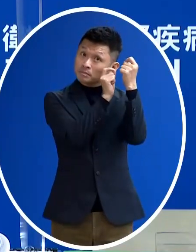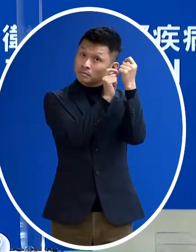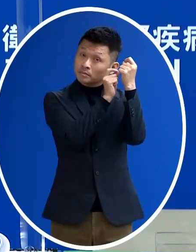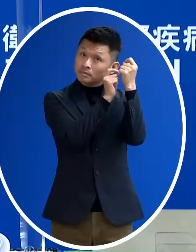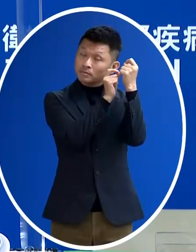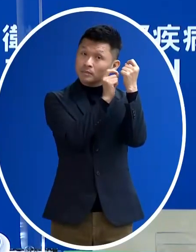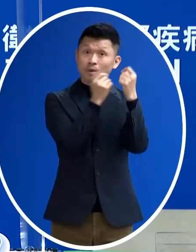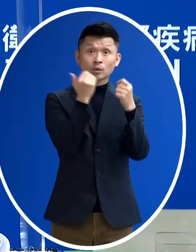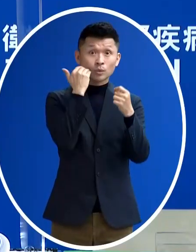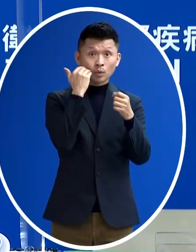ready的話 就會開放